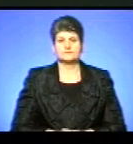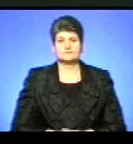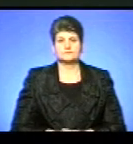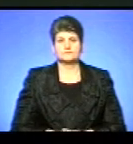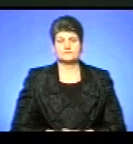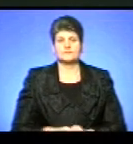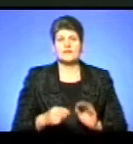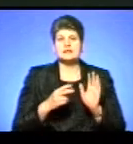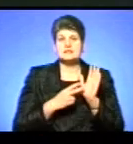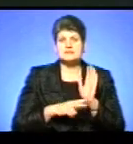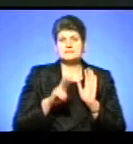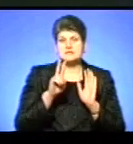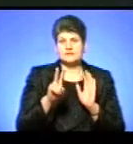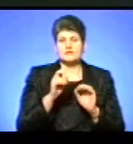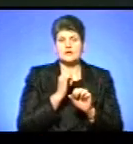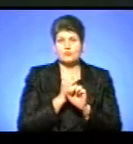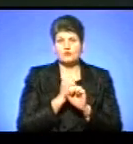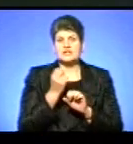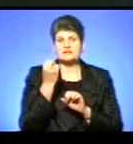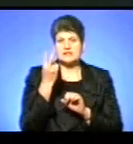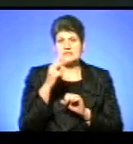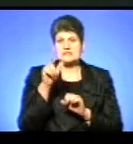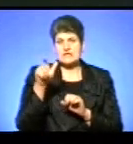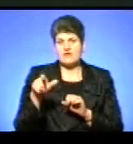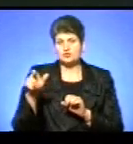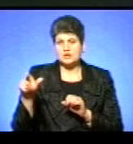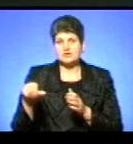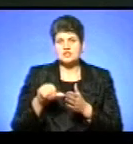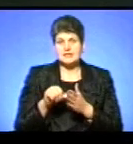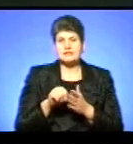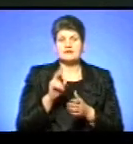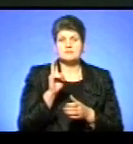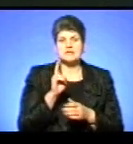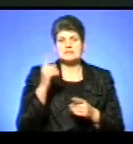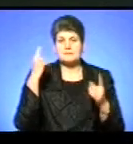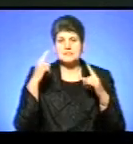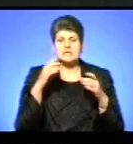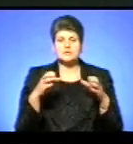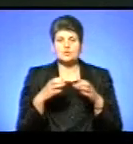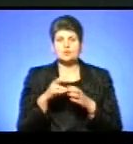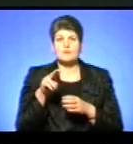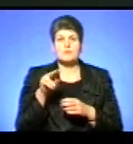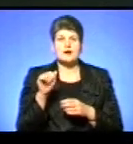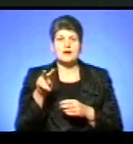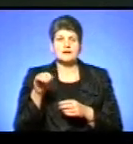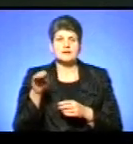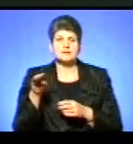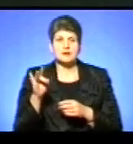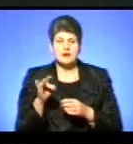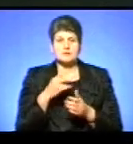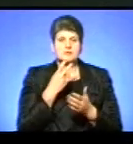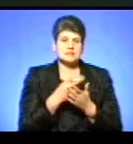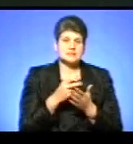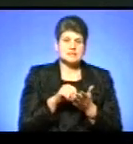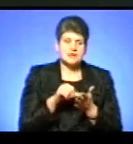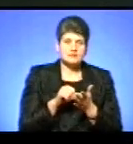72 роботи 12 авторів членів Кременецького жіночого мистецького гурту «Палітра» представили у Тернопільському